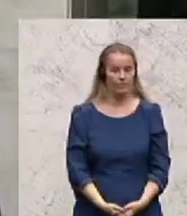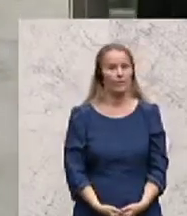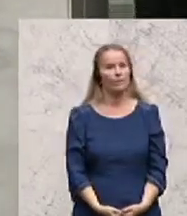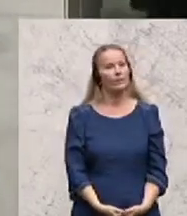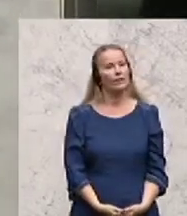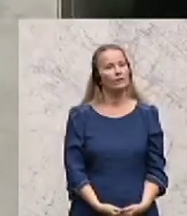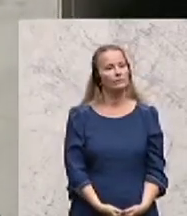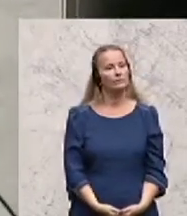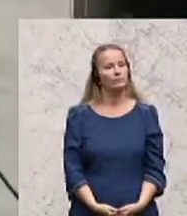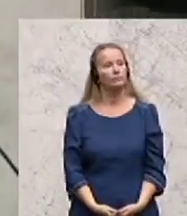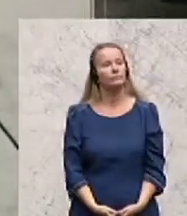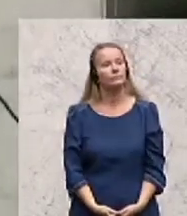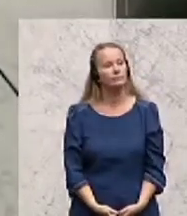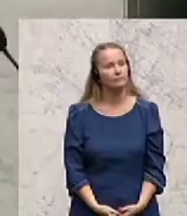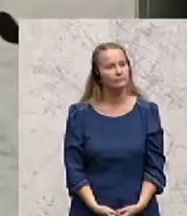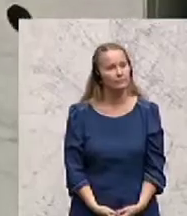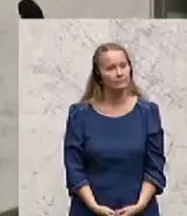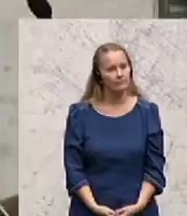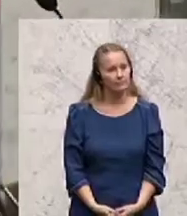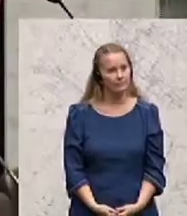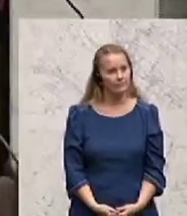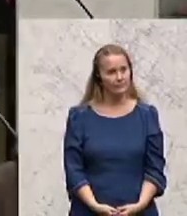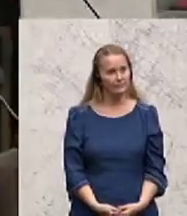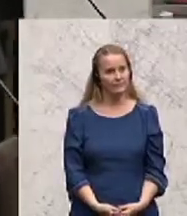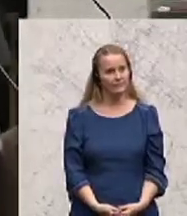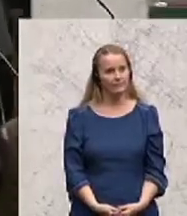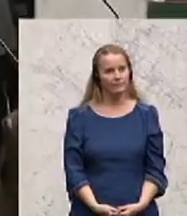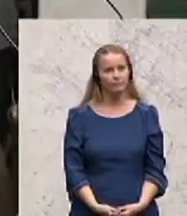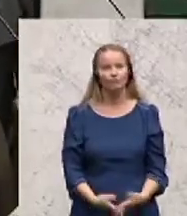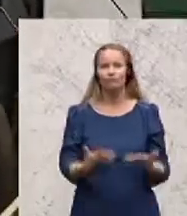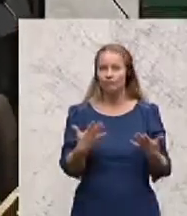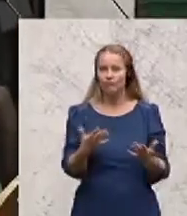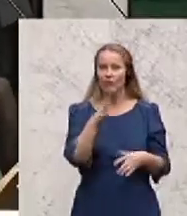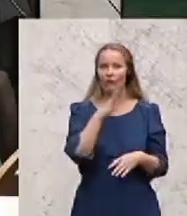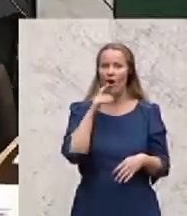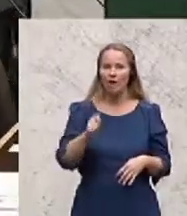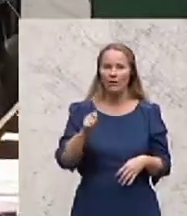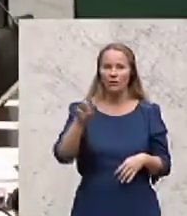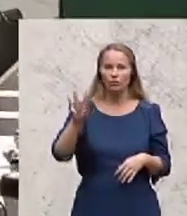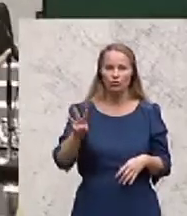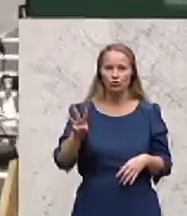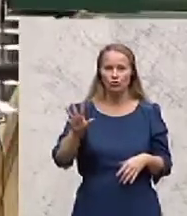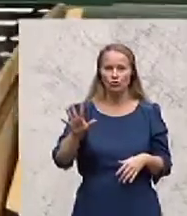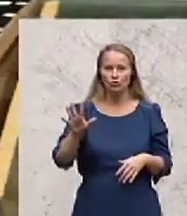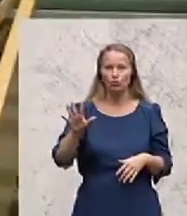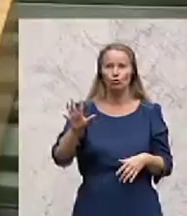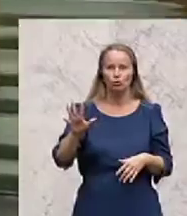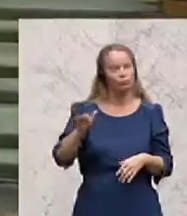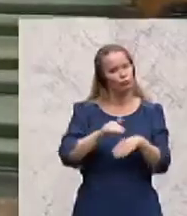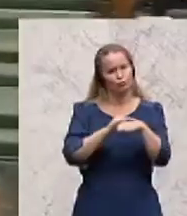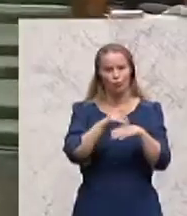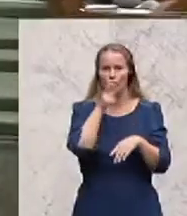Eine Lanze für eine verpflichtungslose Zeit für Arbeitslose, der aus Sicht der Grünen Judith Schwentner fälschlich als